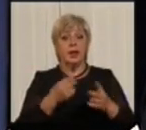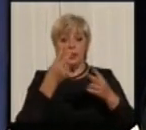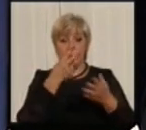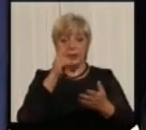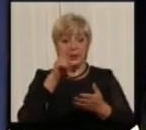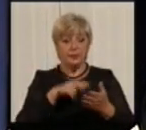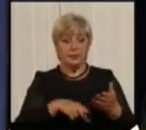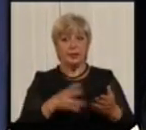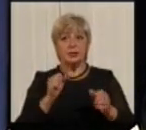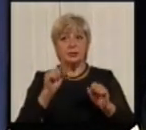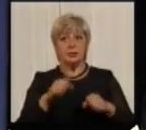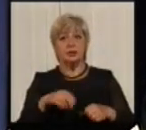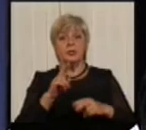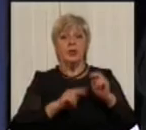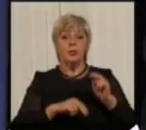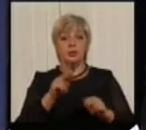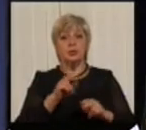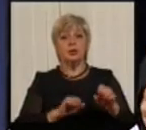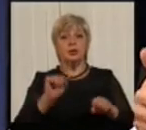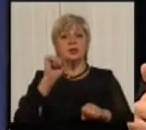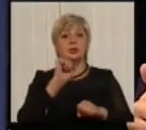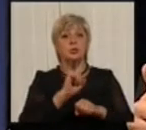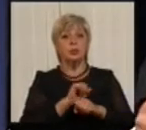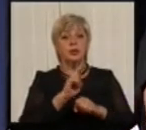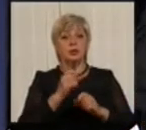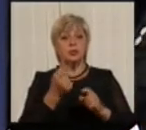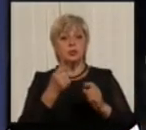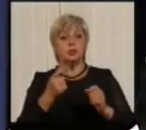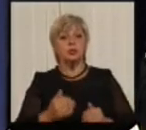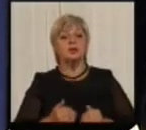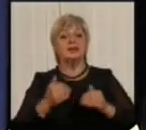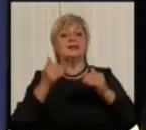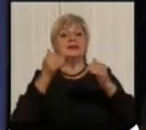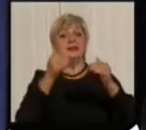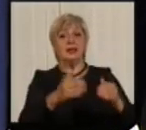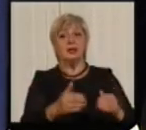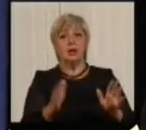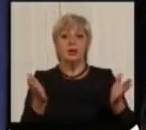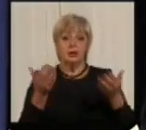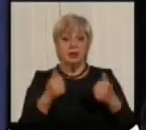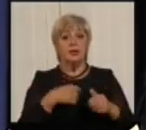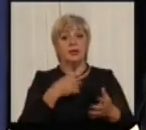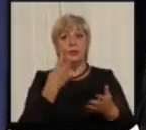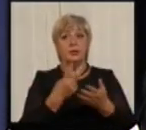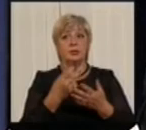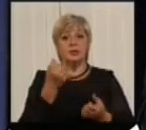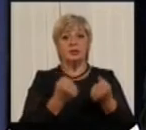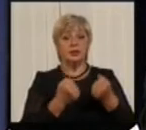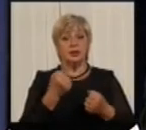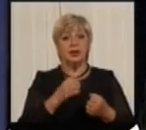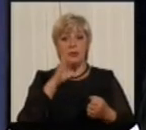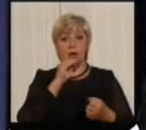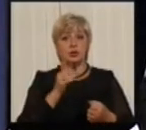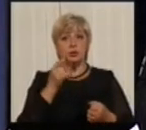построїти там зупинку. Тобто трішки далі. Але давайте подивимось, тобто водії маршрутних